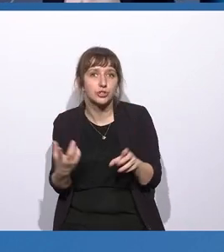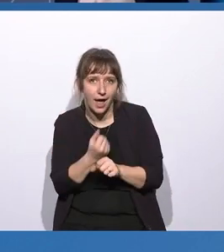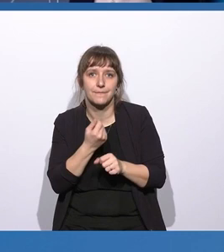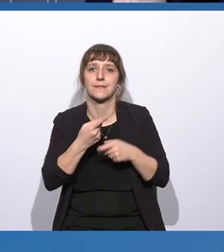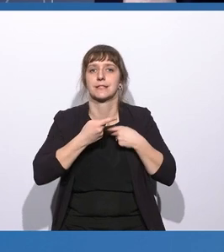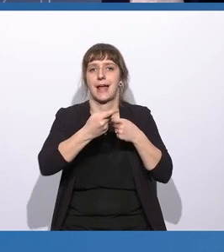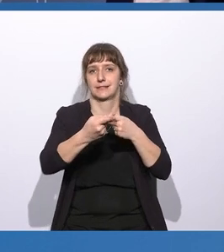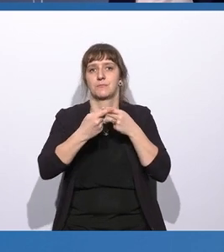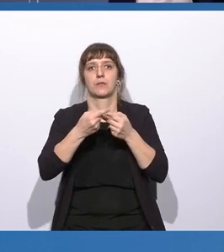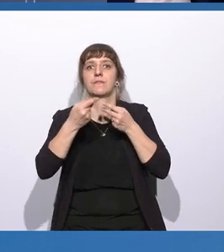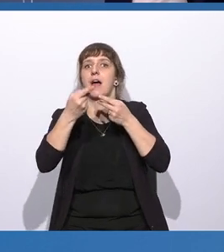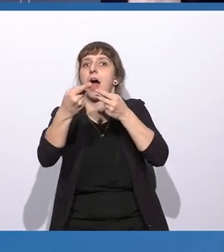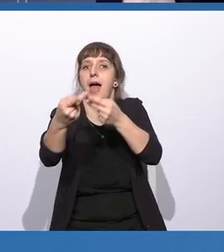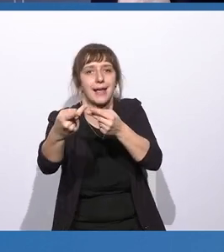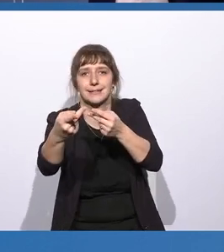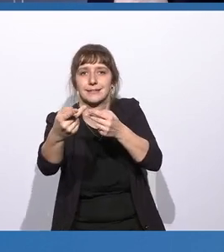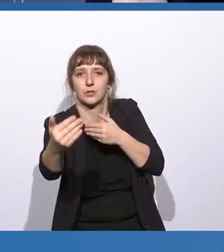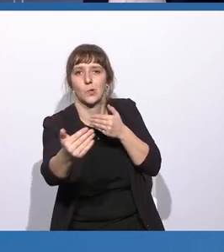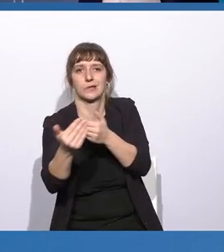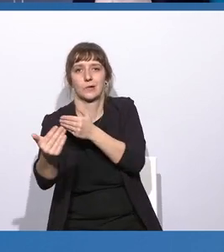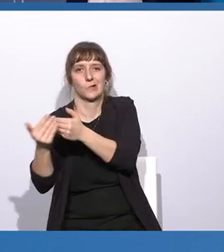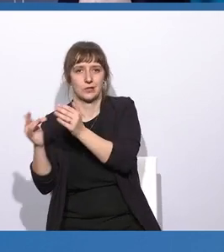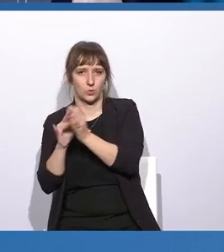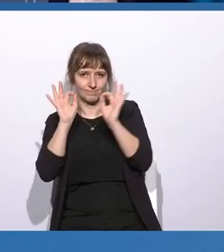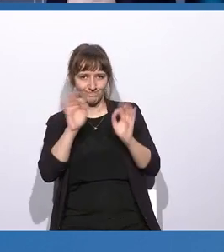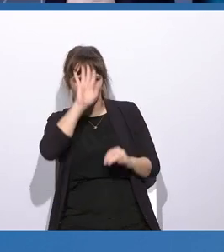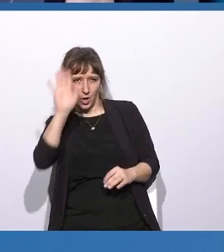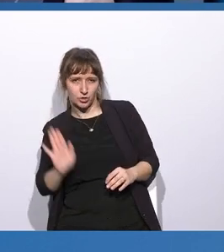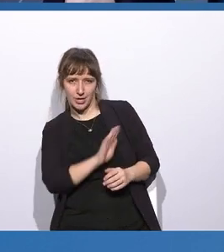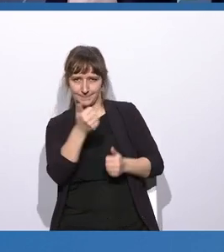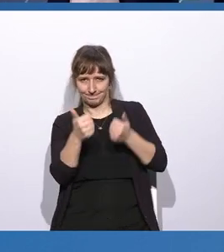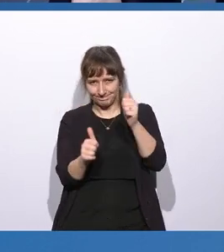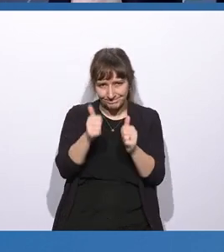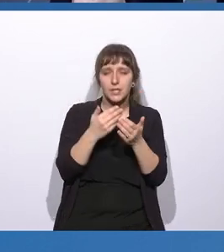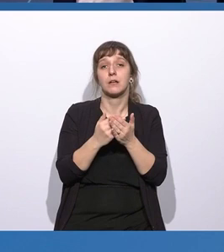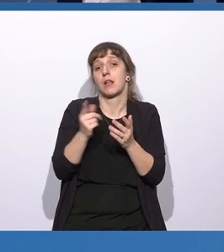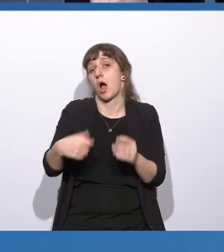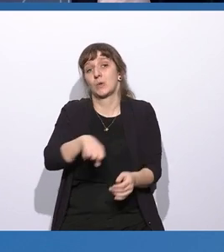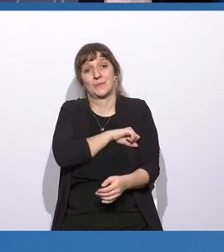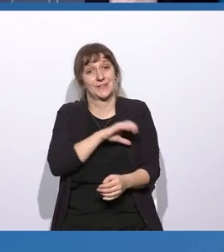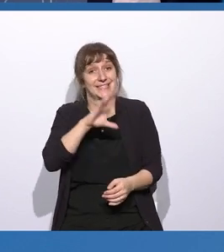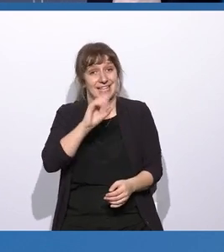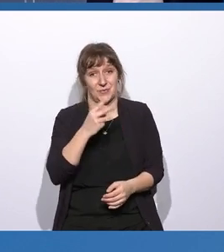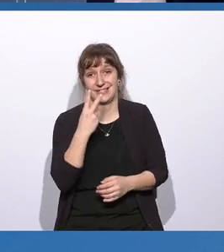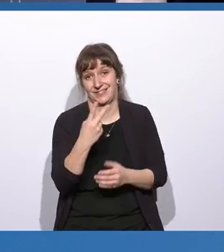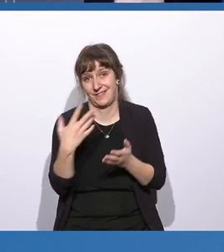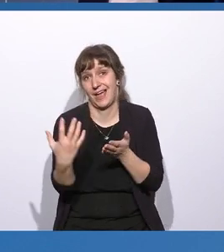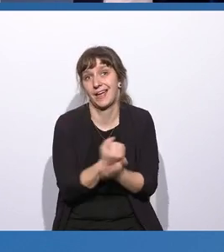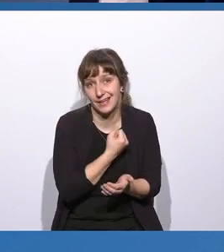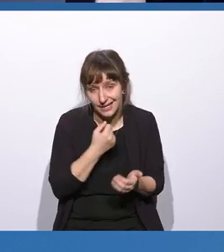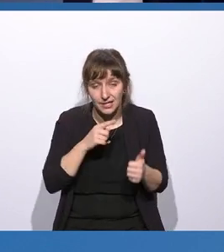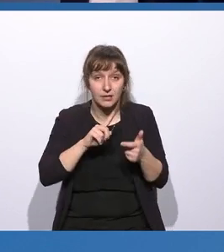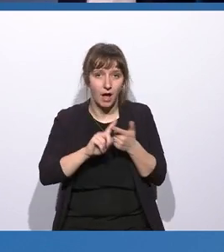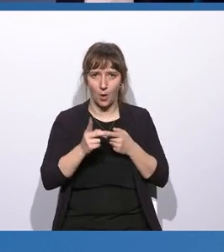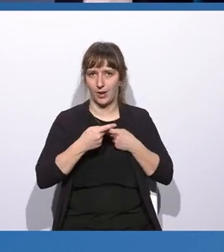Durch die Verringerung der Transportwege haben wir wiederum eine CO2-Einsparung. Wir liefern schneller. Durch die schnellere